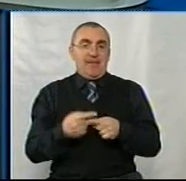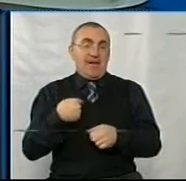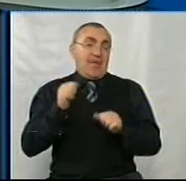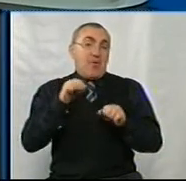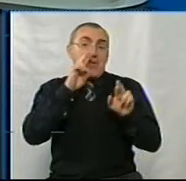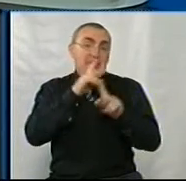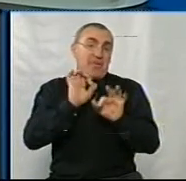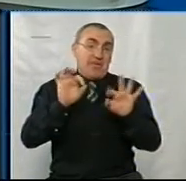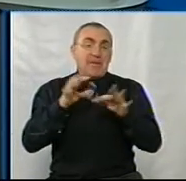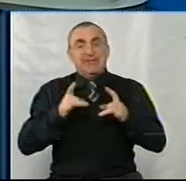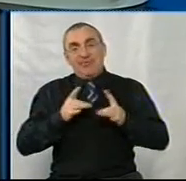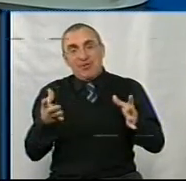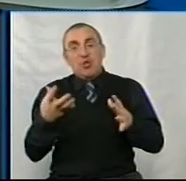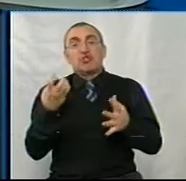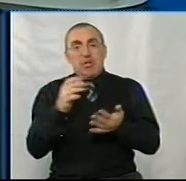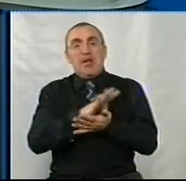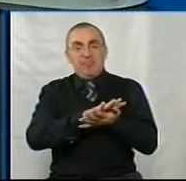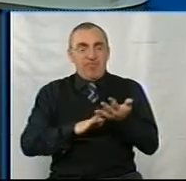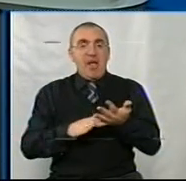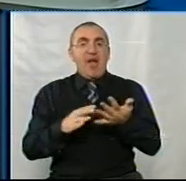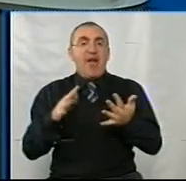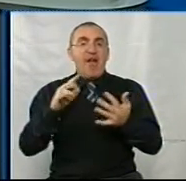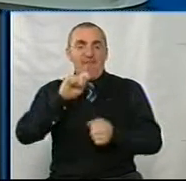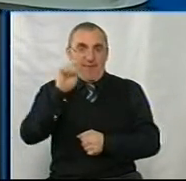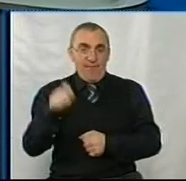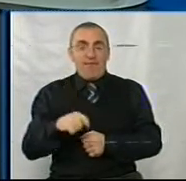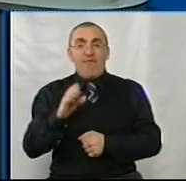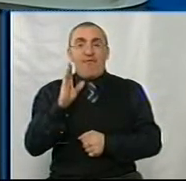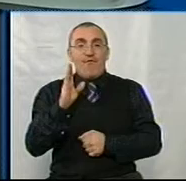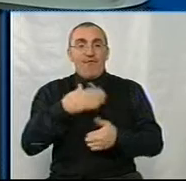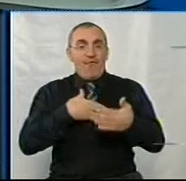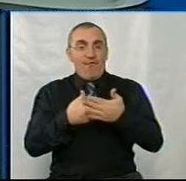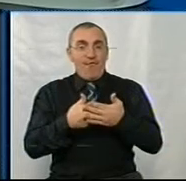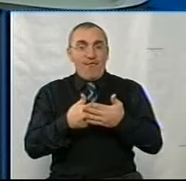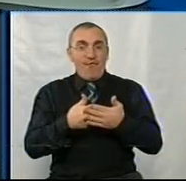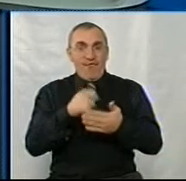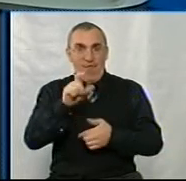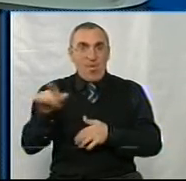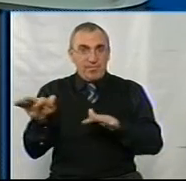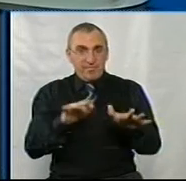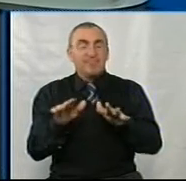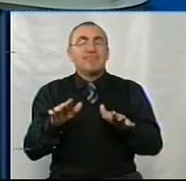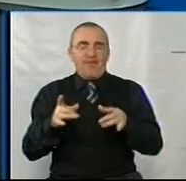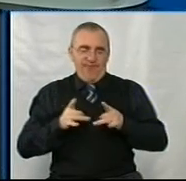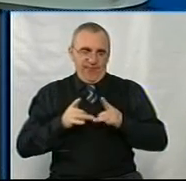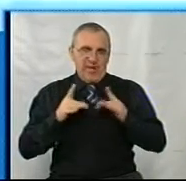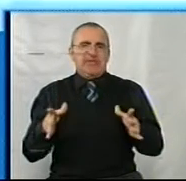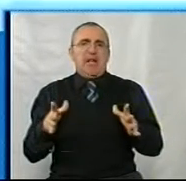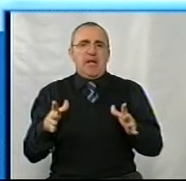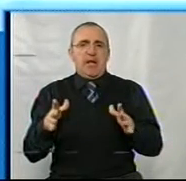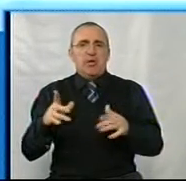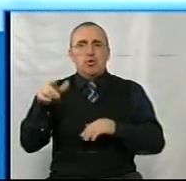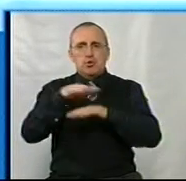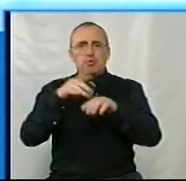може неправильно висловив, святкуємо, у нас ще йде війна, але волонтери ви заслугуєте. Ми відзначаємо, ми відзначаємо, ну тобто суспільство